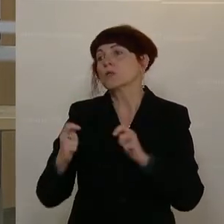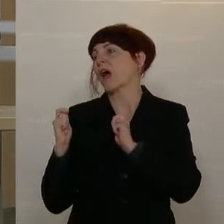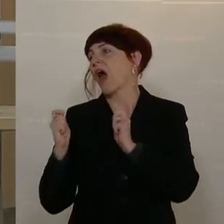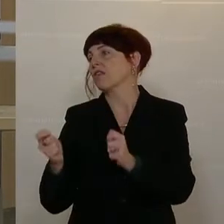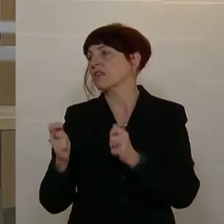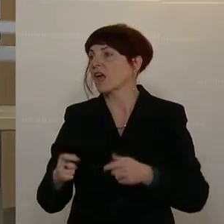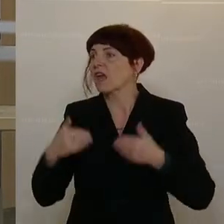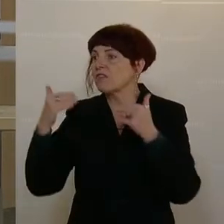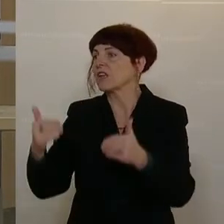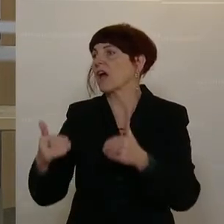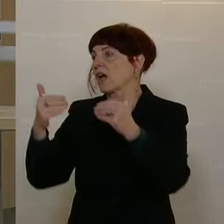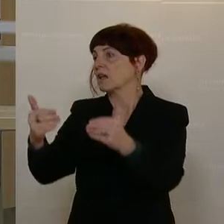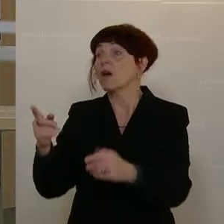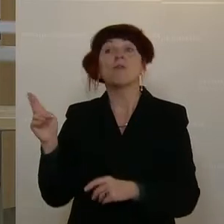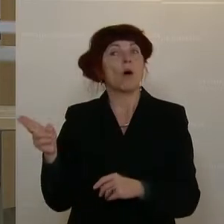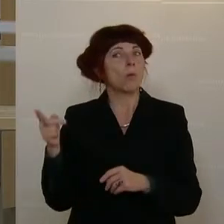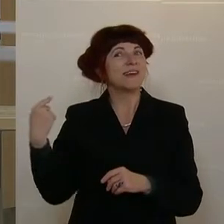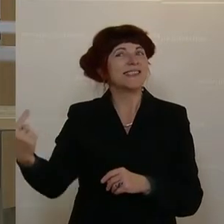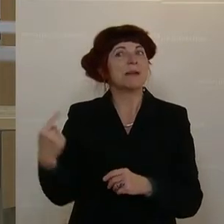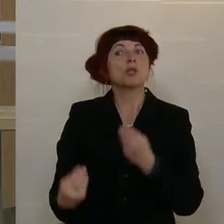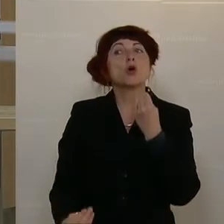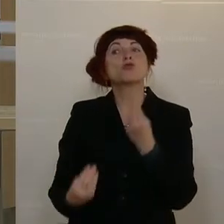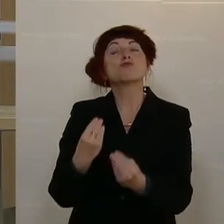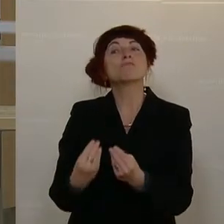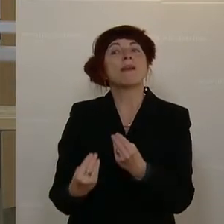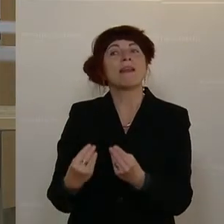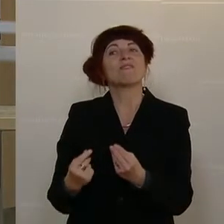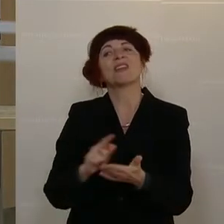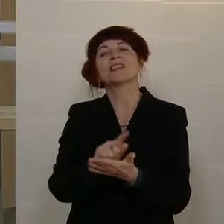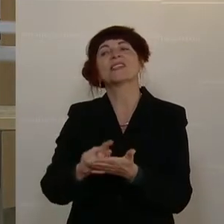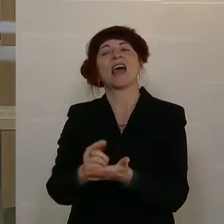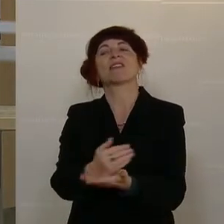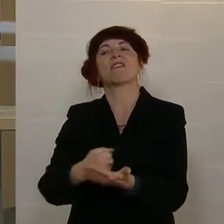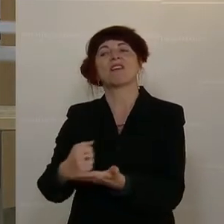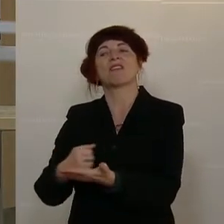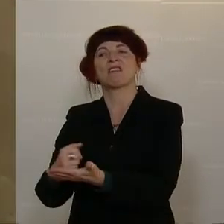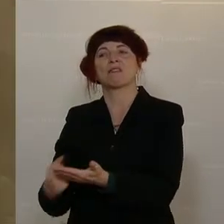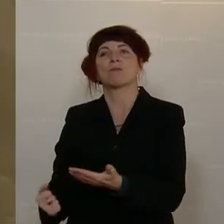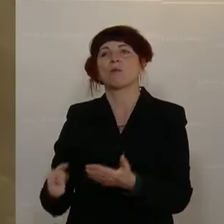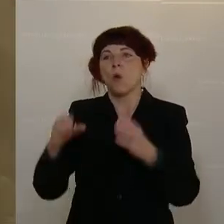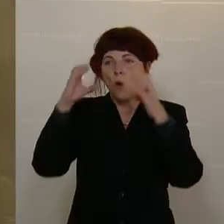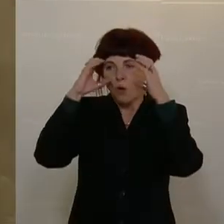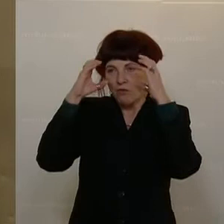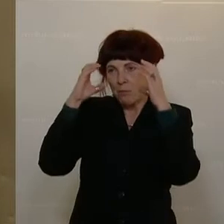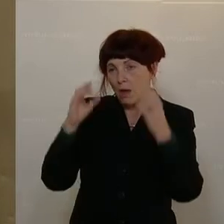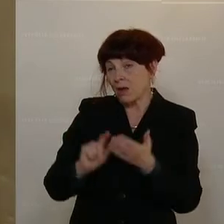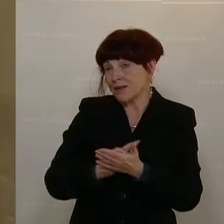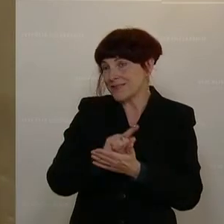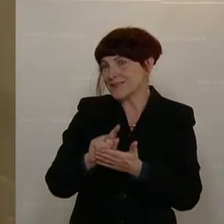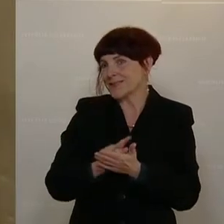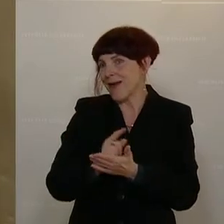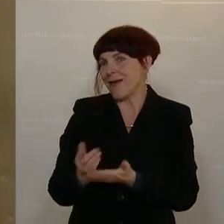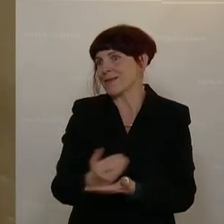Sie spielen alle auf Zeit. Sie spielen auf Zeit. Die ÖVP spielt auf Zeit, weil sie von einer Umfrage in die nächste geht